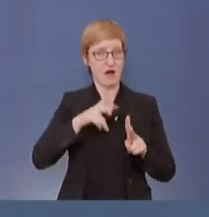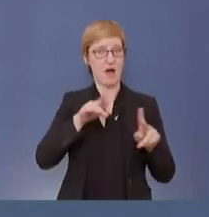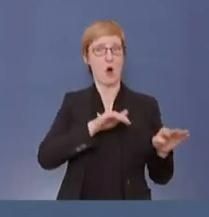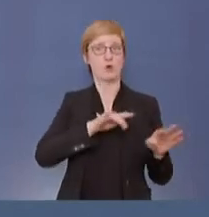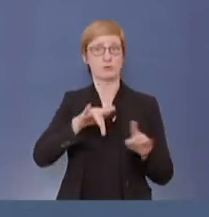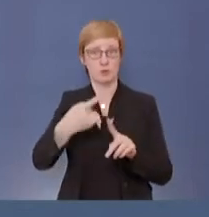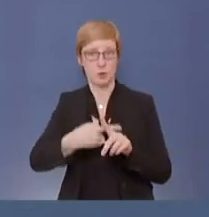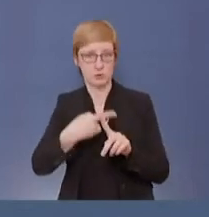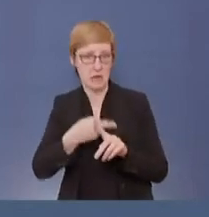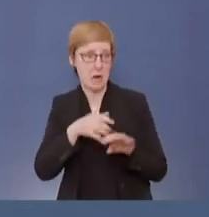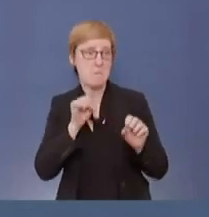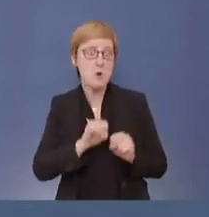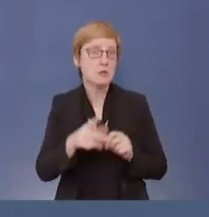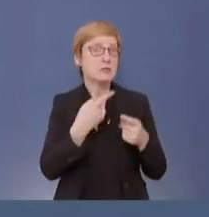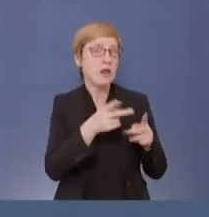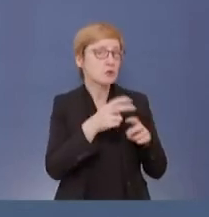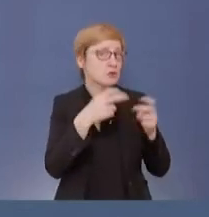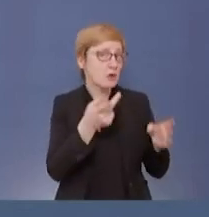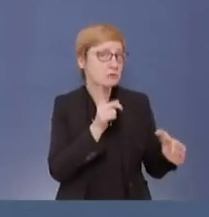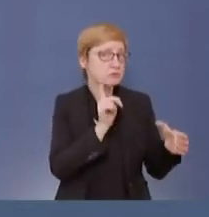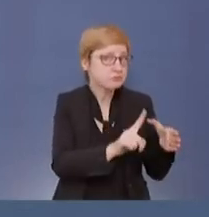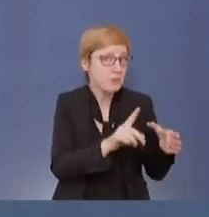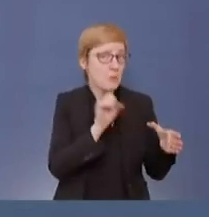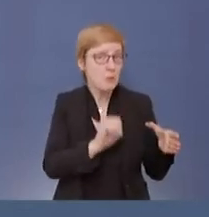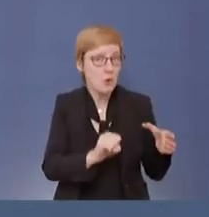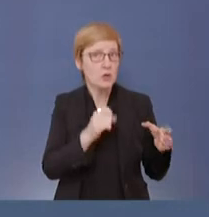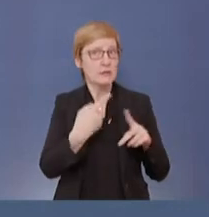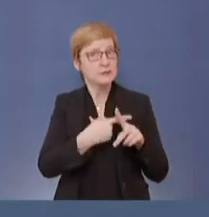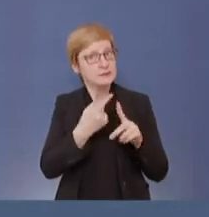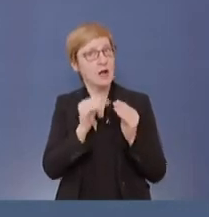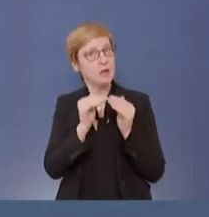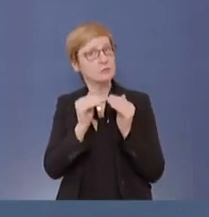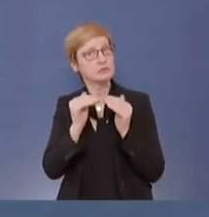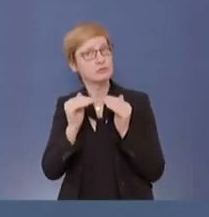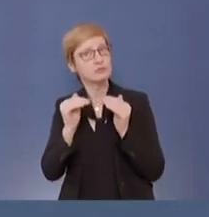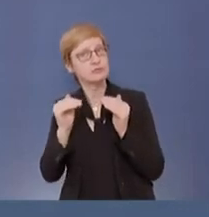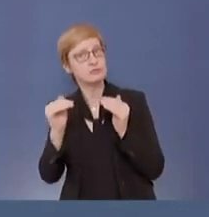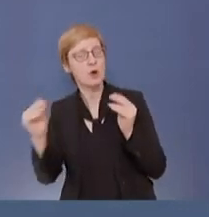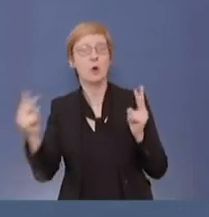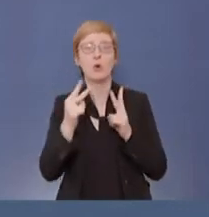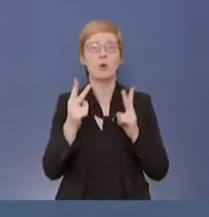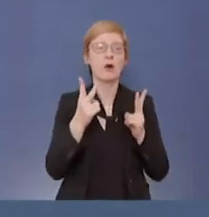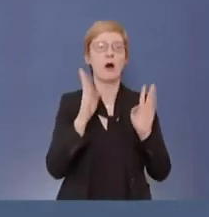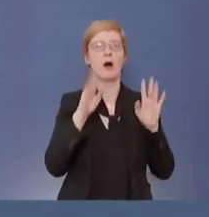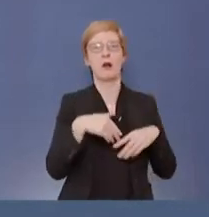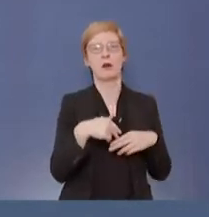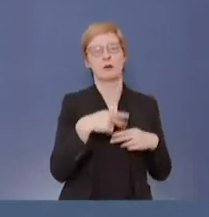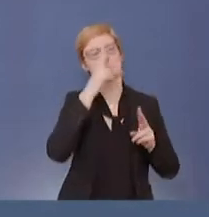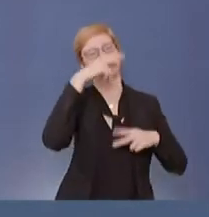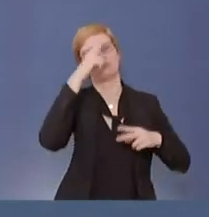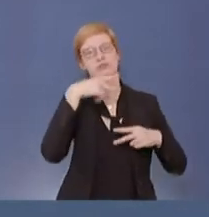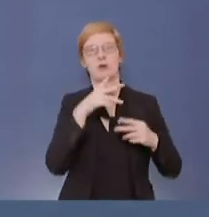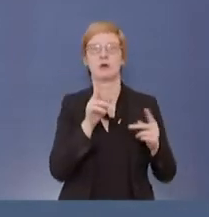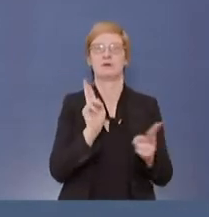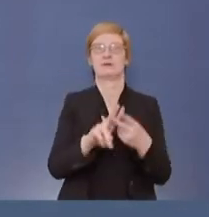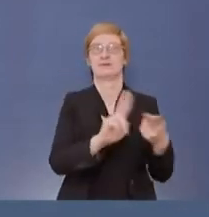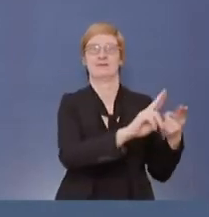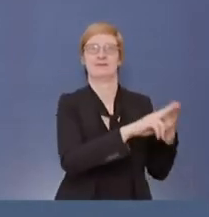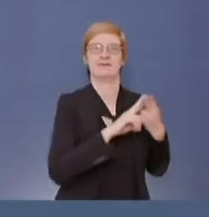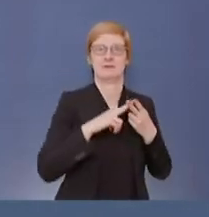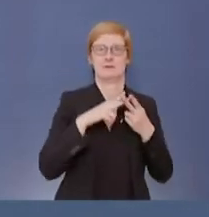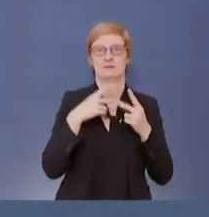Infektionen. Ja, das zeigt sich halt, mit einem Verzug zeigen sich die Infektionszahlen, mit einem Verzug